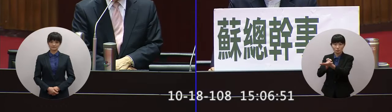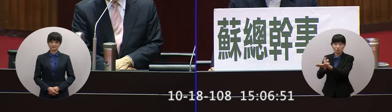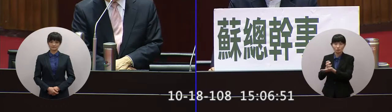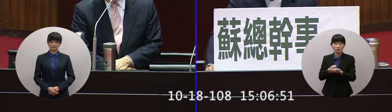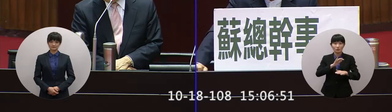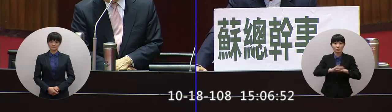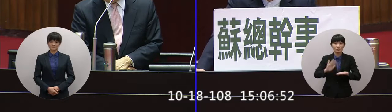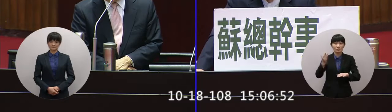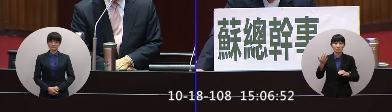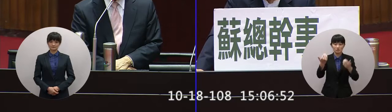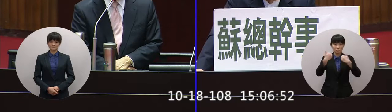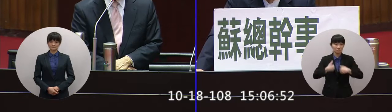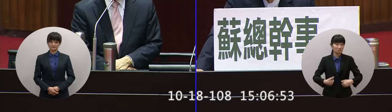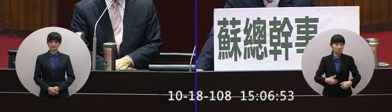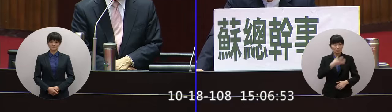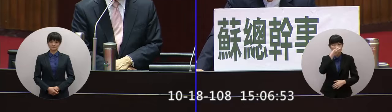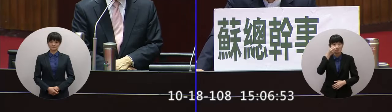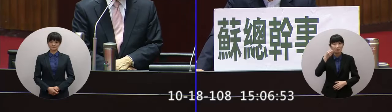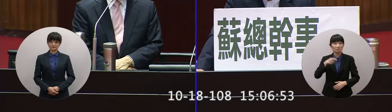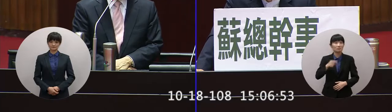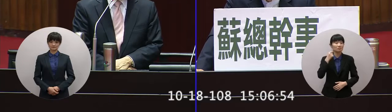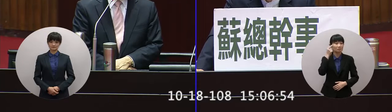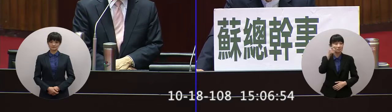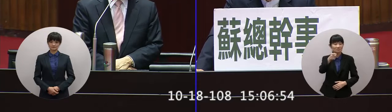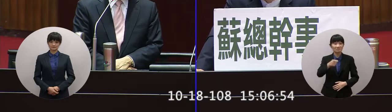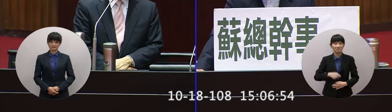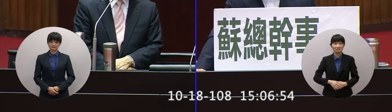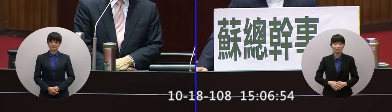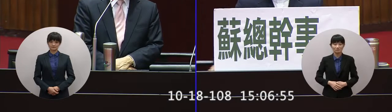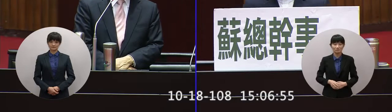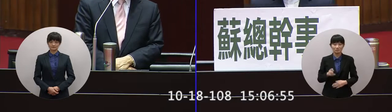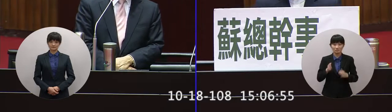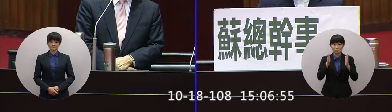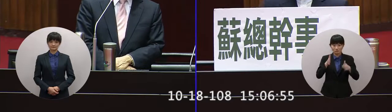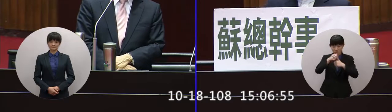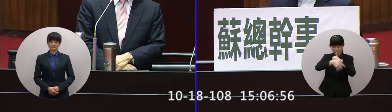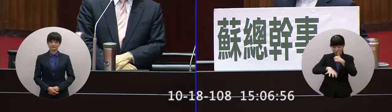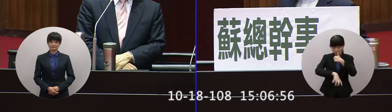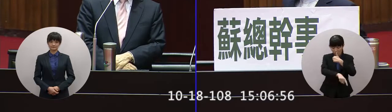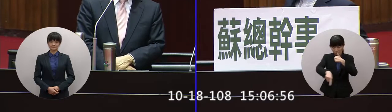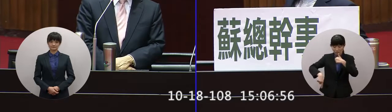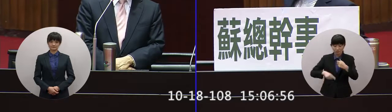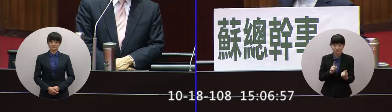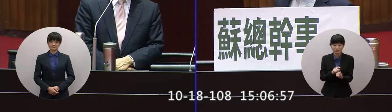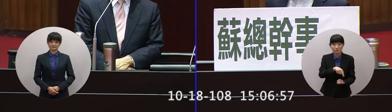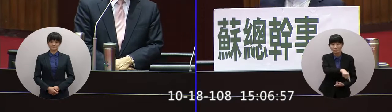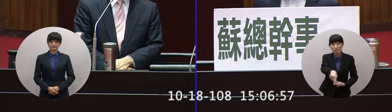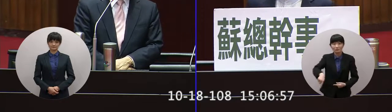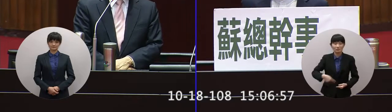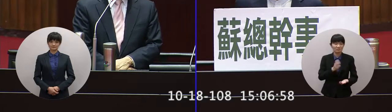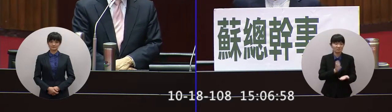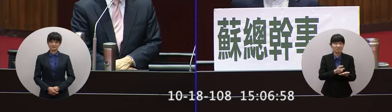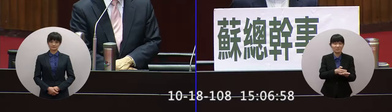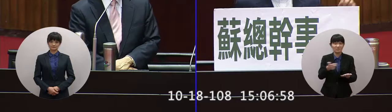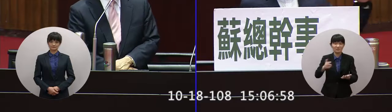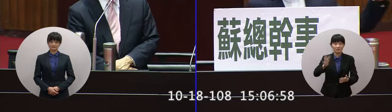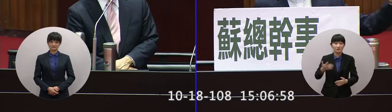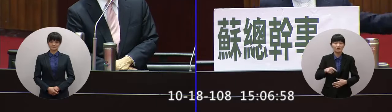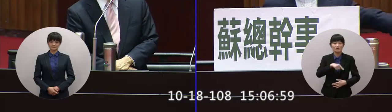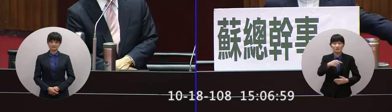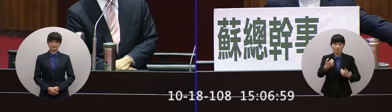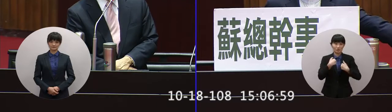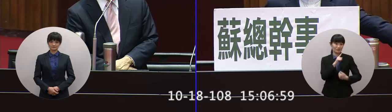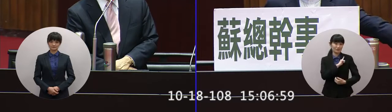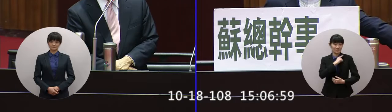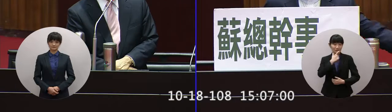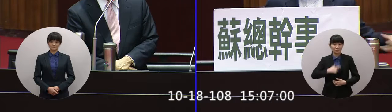謂智君很嚴重對部長對你的部下很難對自己很寬白人都